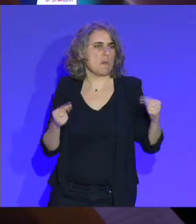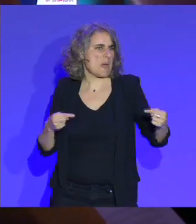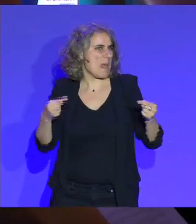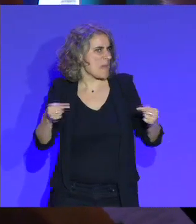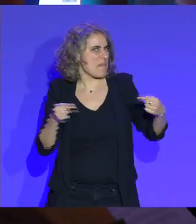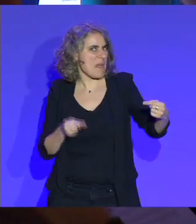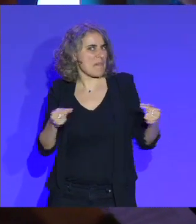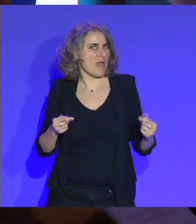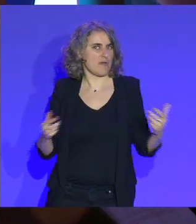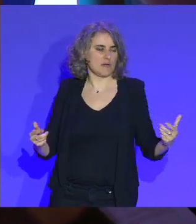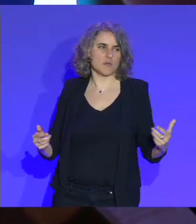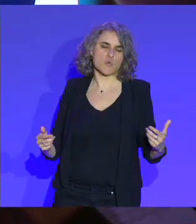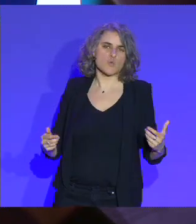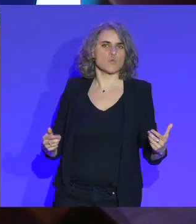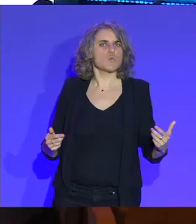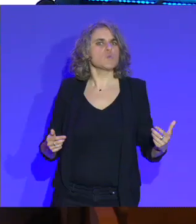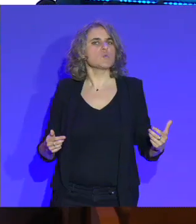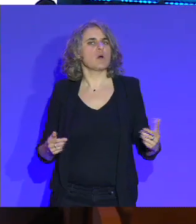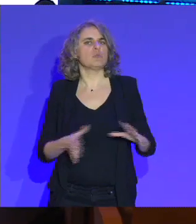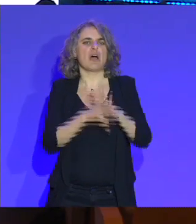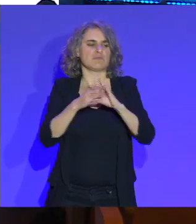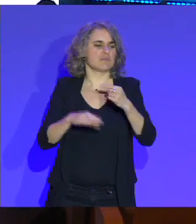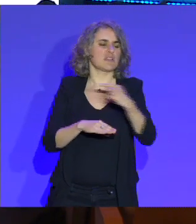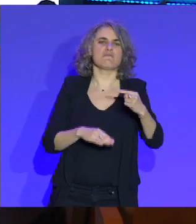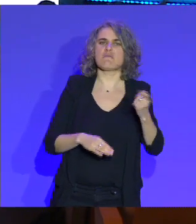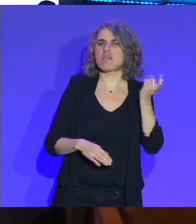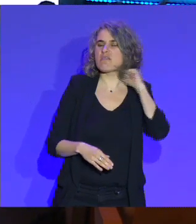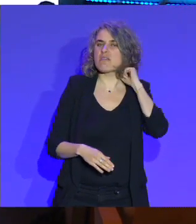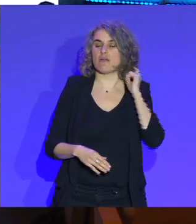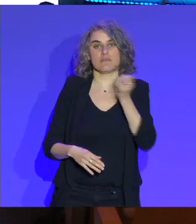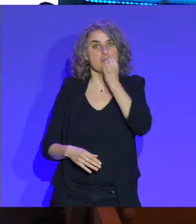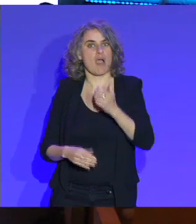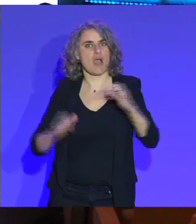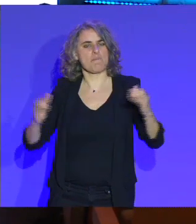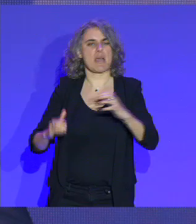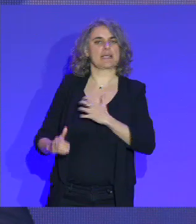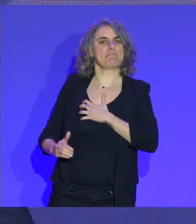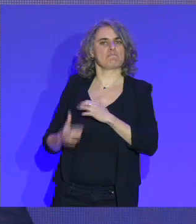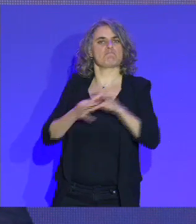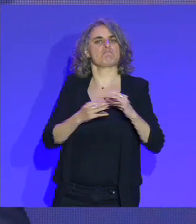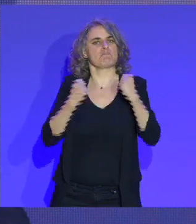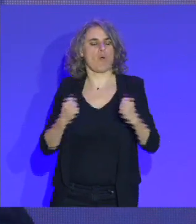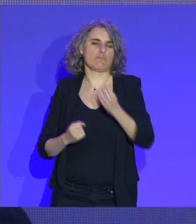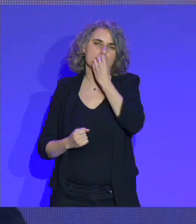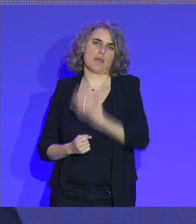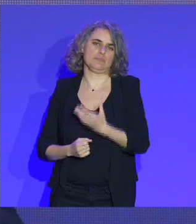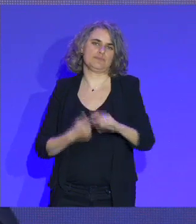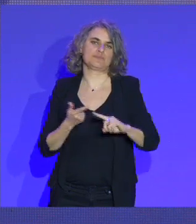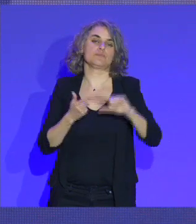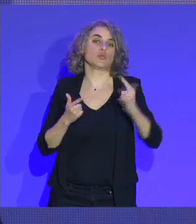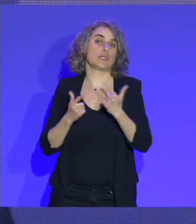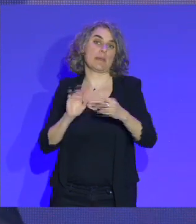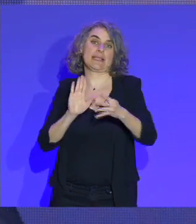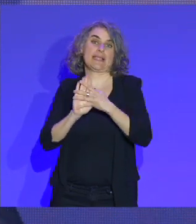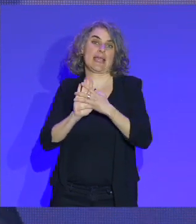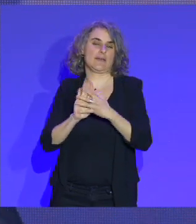beaucoup de divisions, beaucoup de stigmatisations, je trouve ça très bien. Voilà, ça, c'est la première chose. La deuxième chose, pour